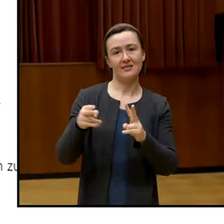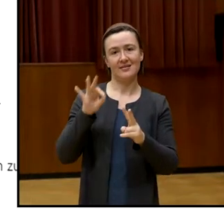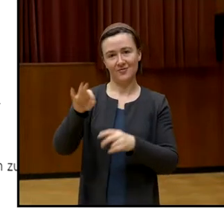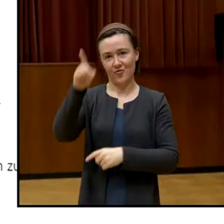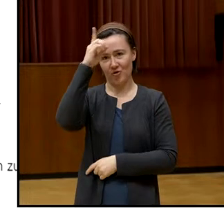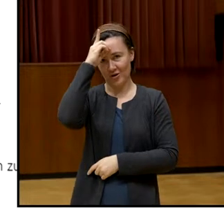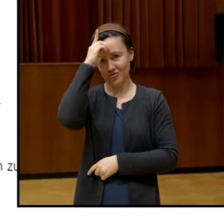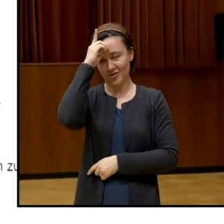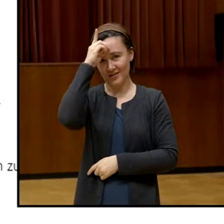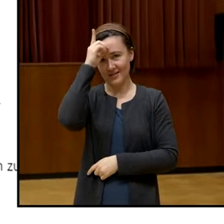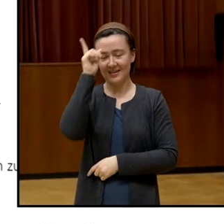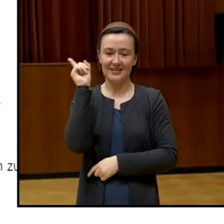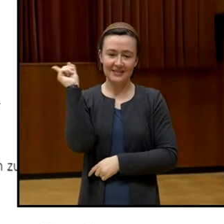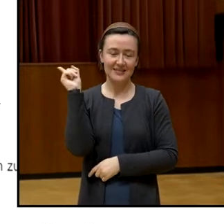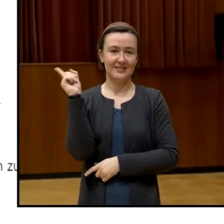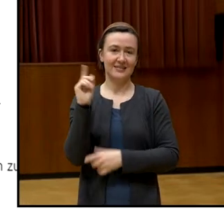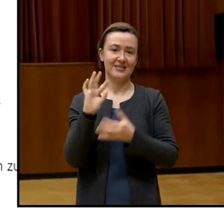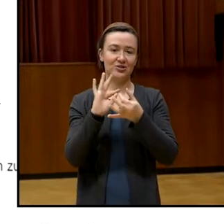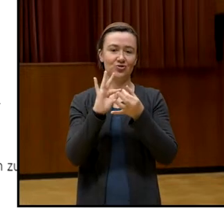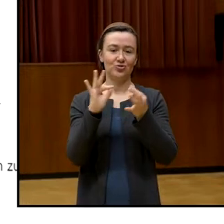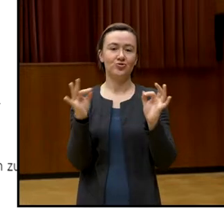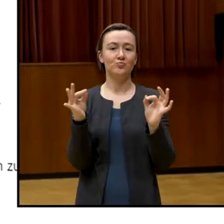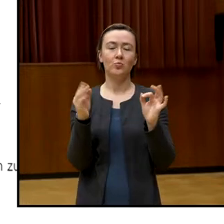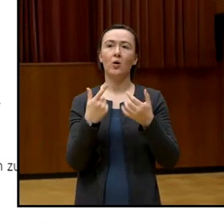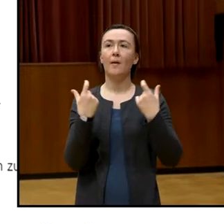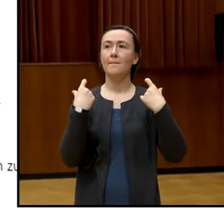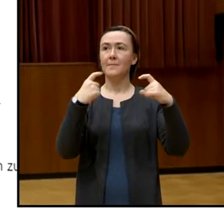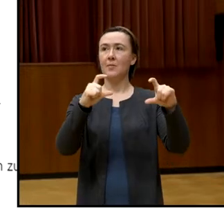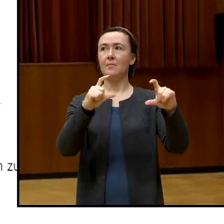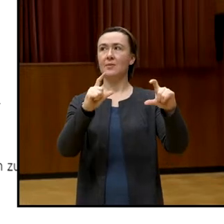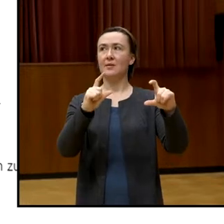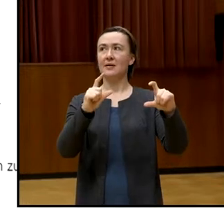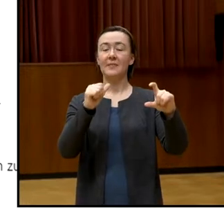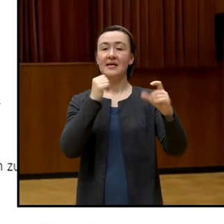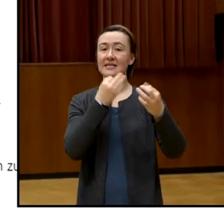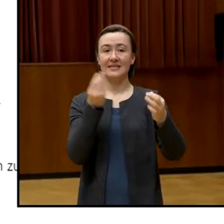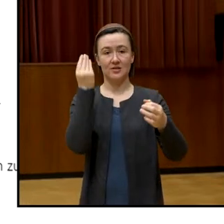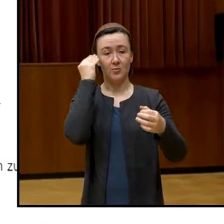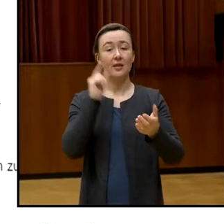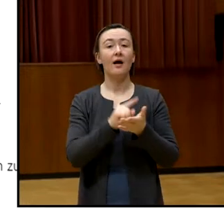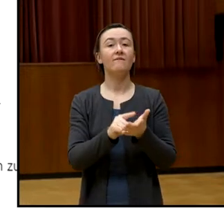die diesen Spruch relativ kommentarlos gepostet haben 2017.